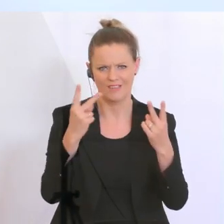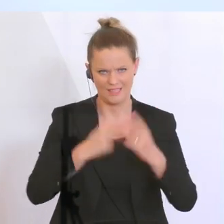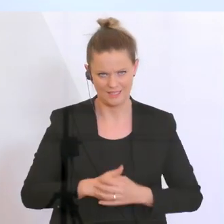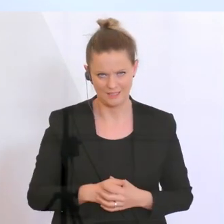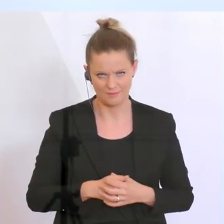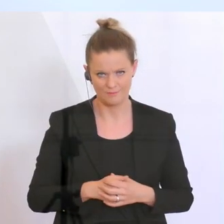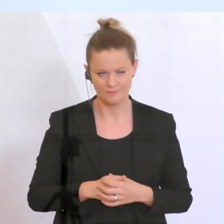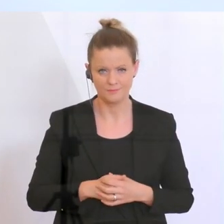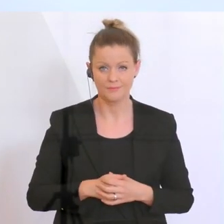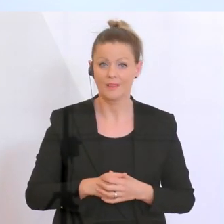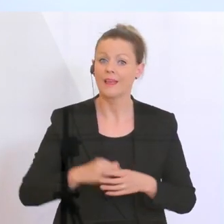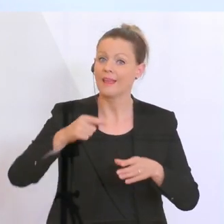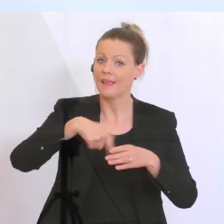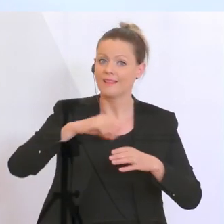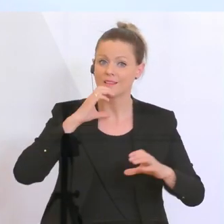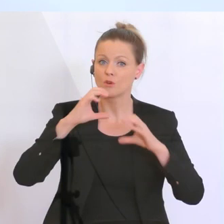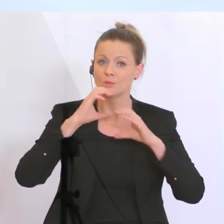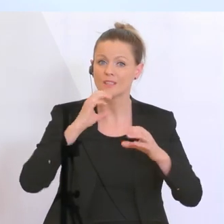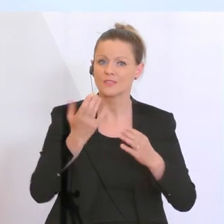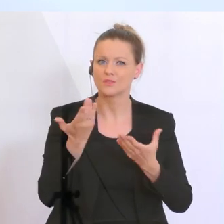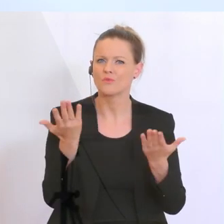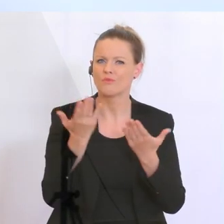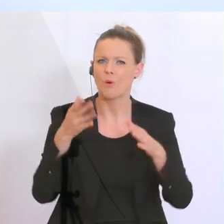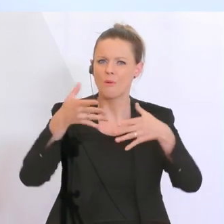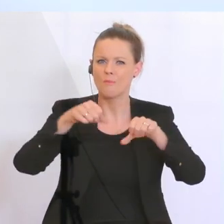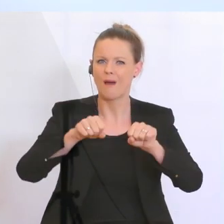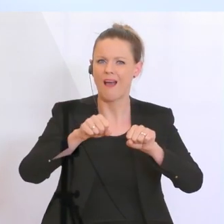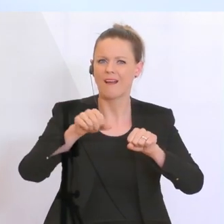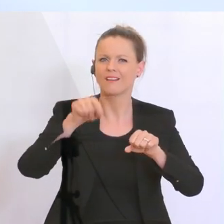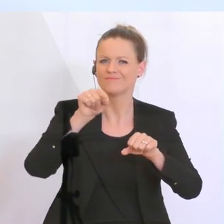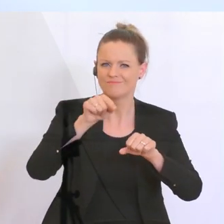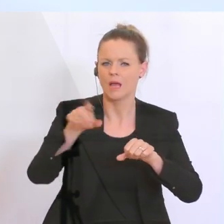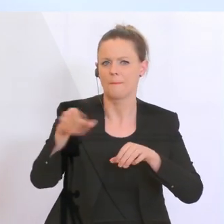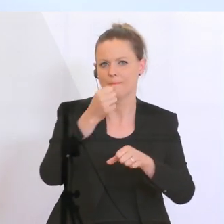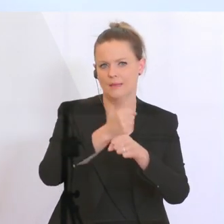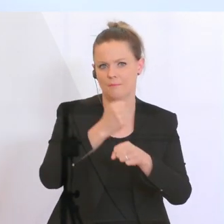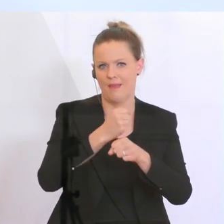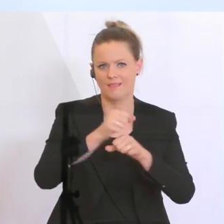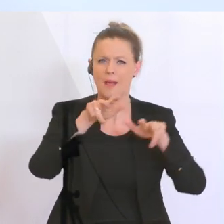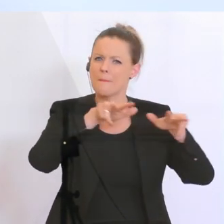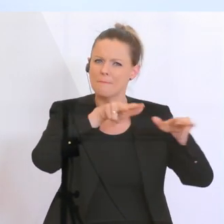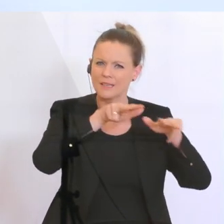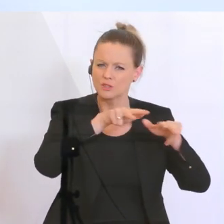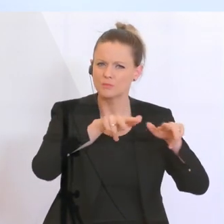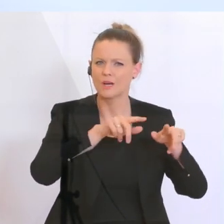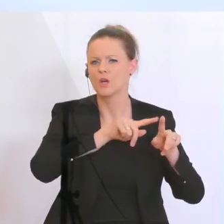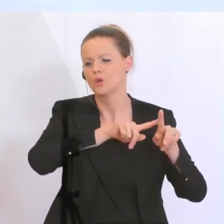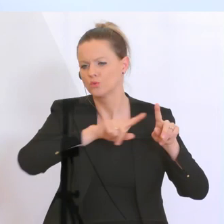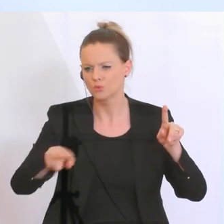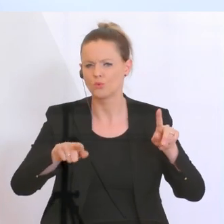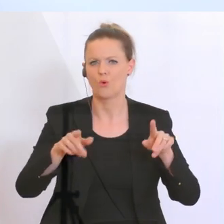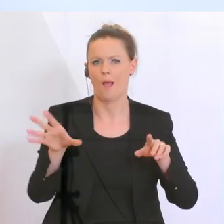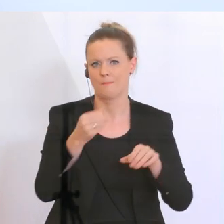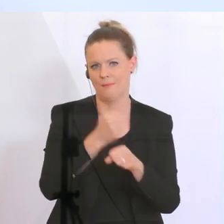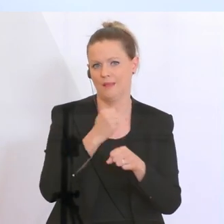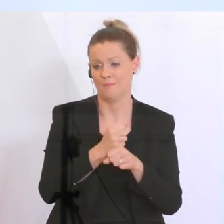Die interne Kommunikation der Bankmitarbeiterinnen und Mitarbeiter. Die Kommunikation vom Management hin zum Mitarbeiter, der